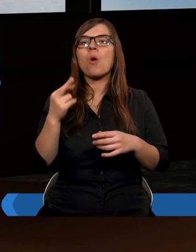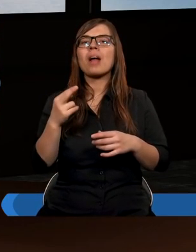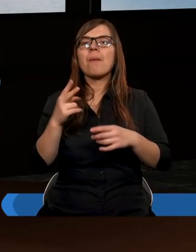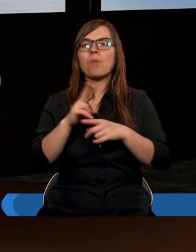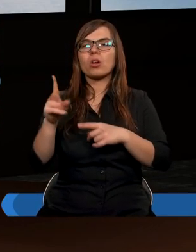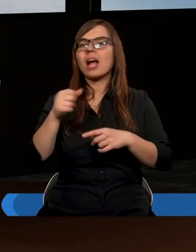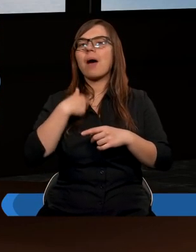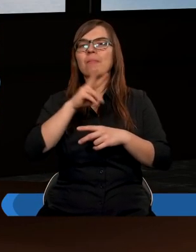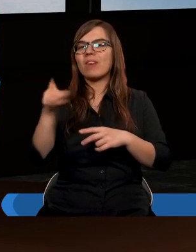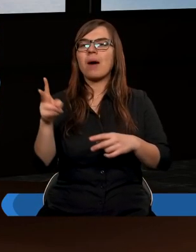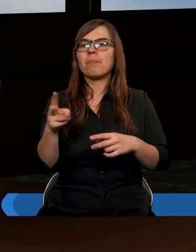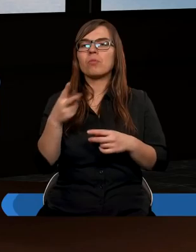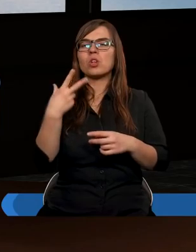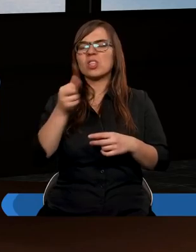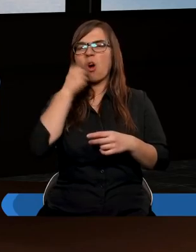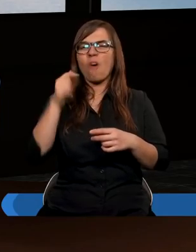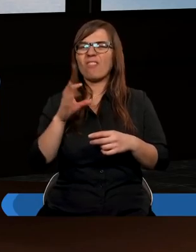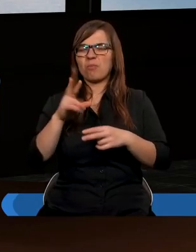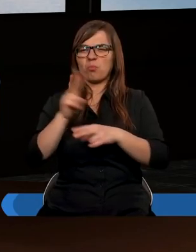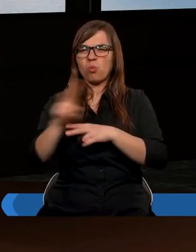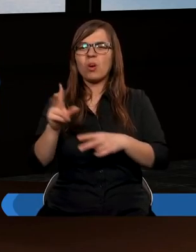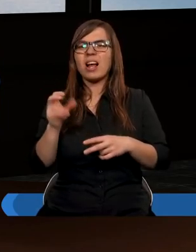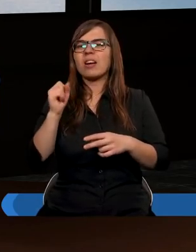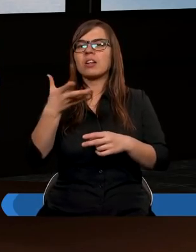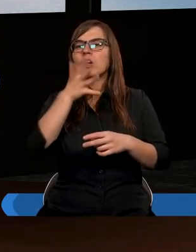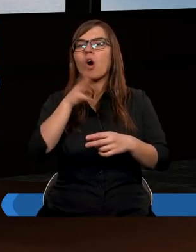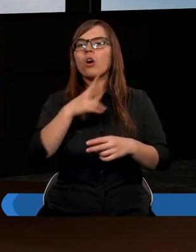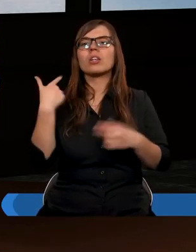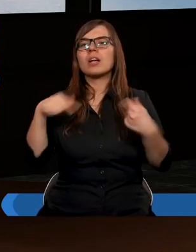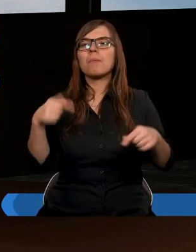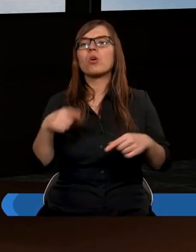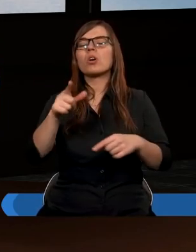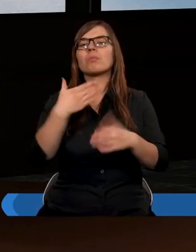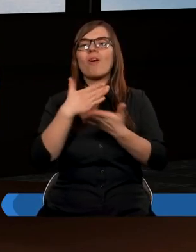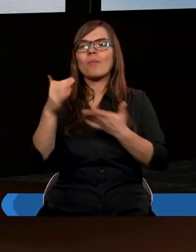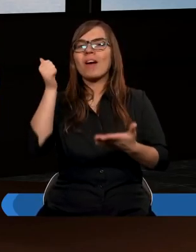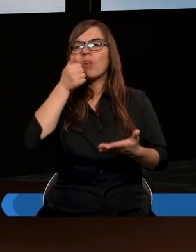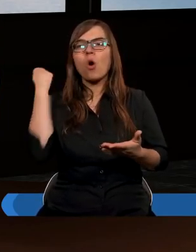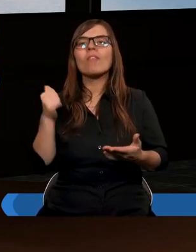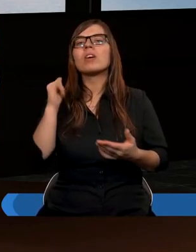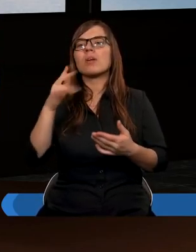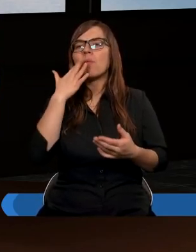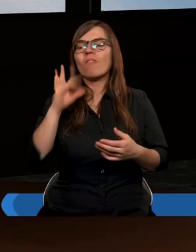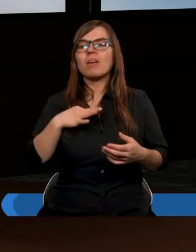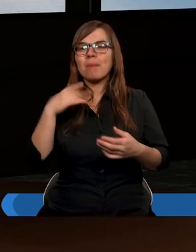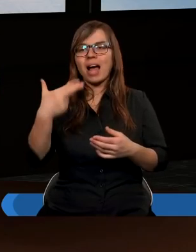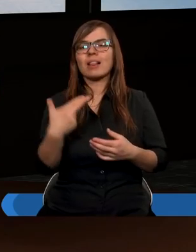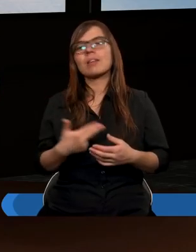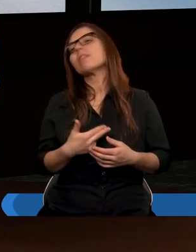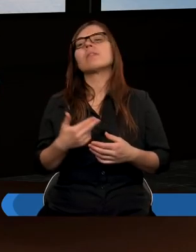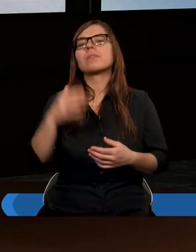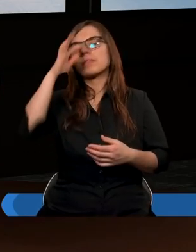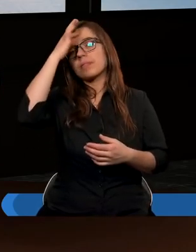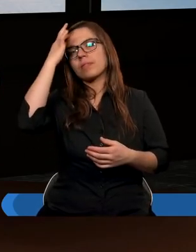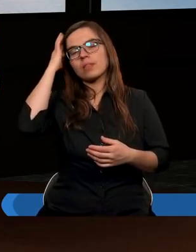aby wam nie niszczył owocu pól, a winorośl nie będzie już pozbawiona owoców, mówi pan zastępów. I